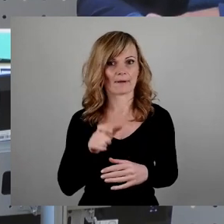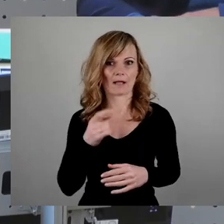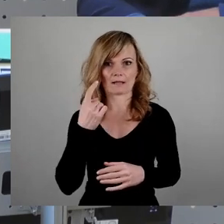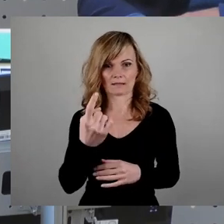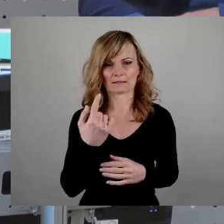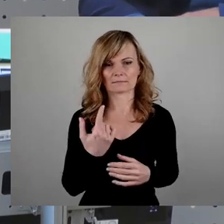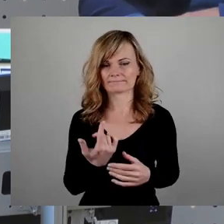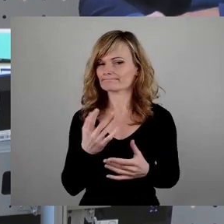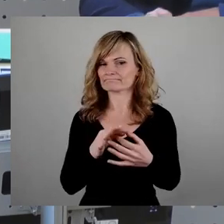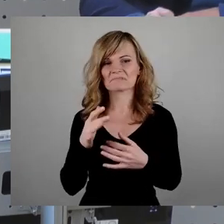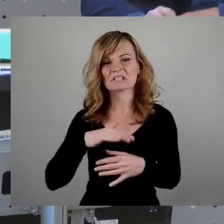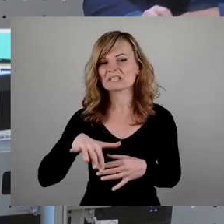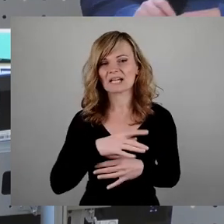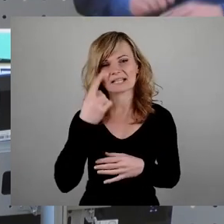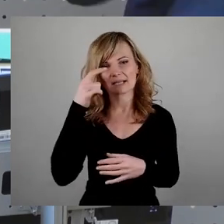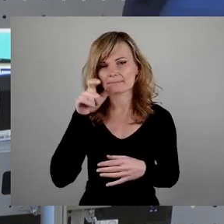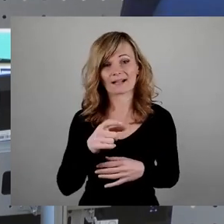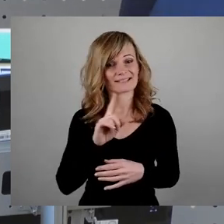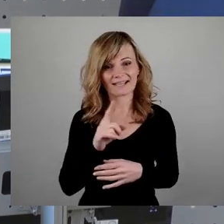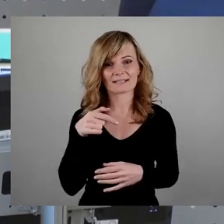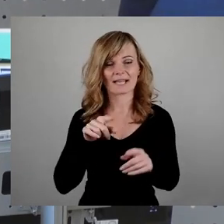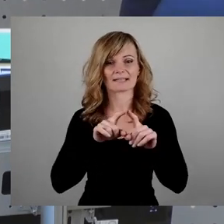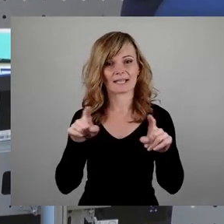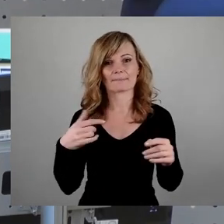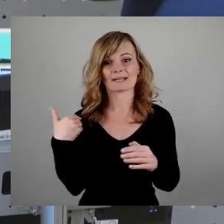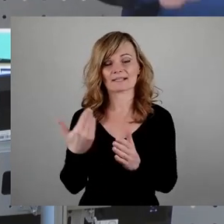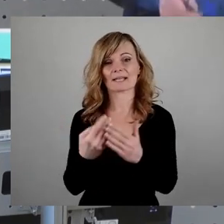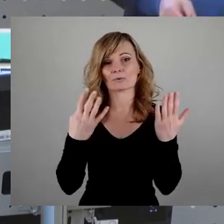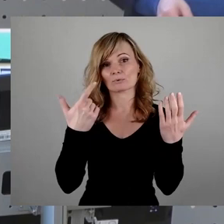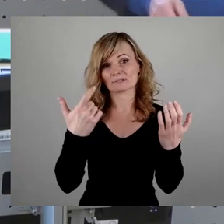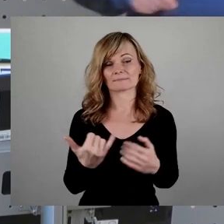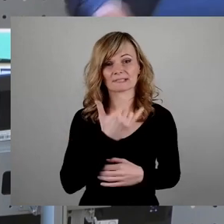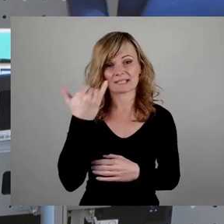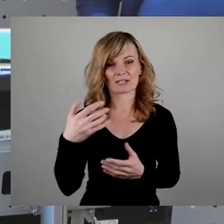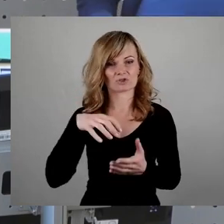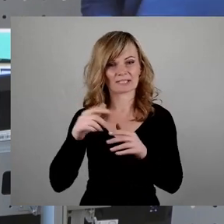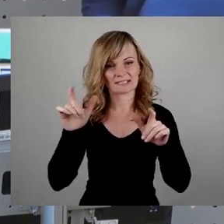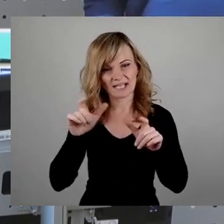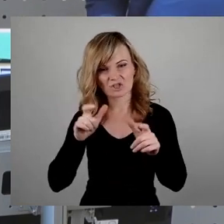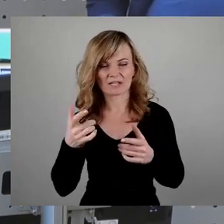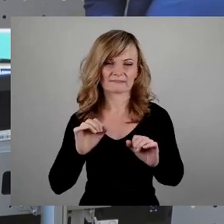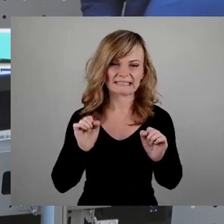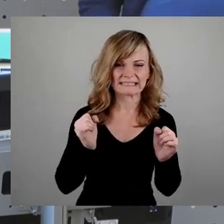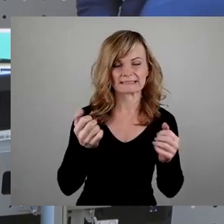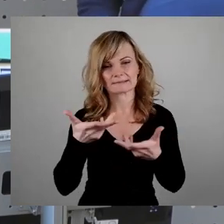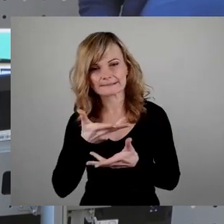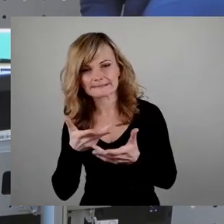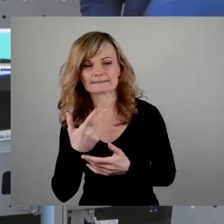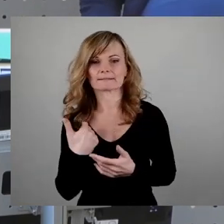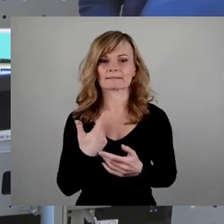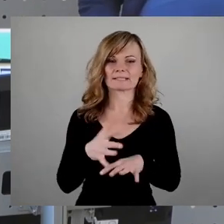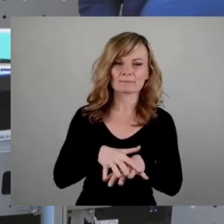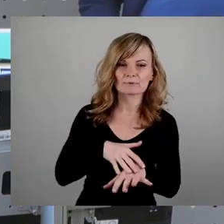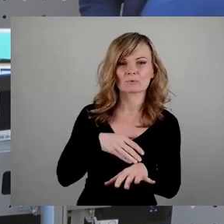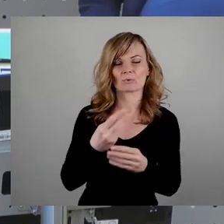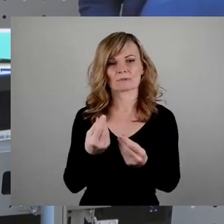hinweist, das seit 79 Jahren die Stadtgesellschaft umtreibt, emotionalisiert, spaltet. Es geht um den 13.